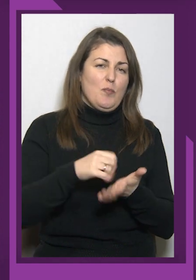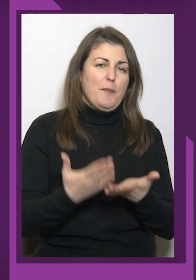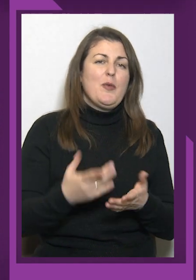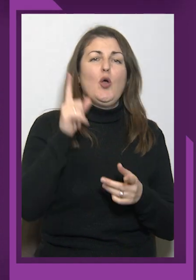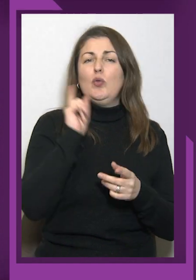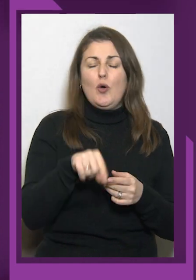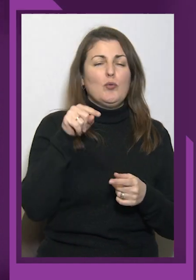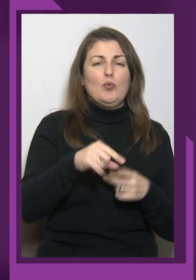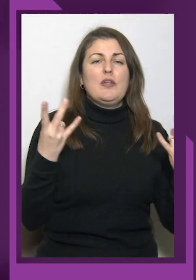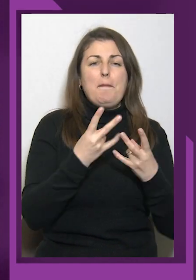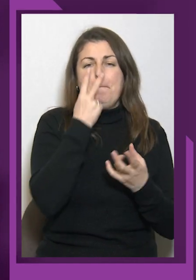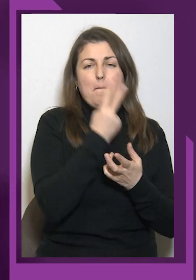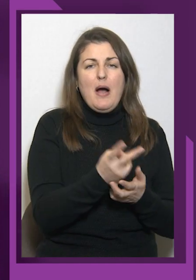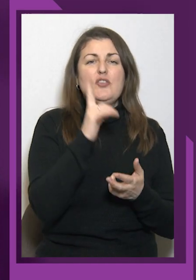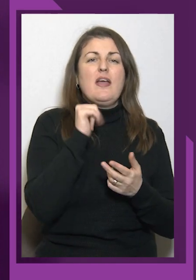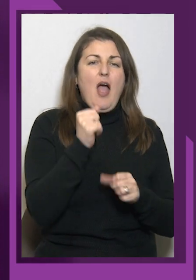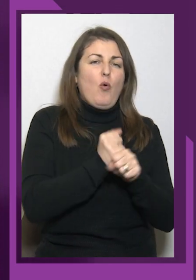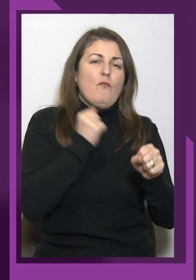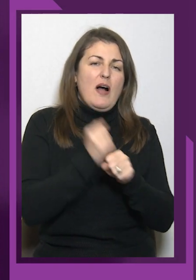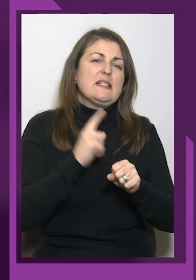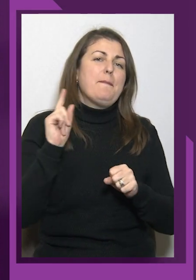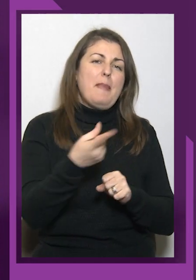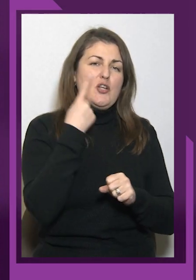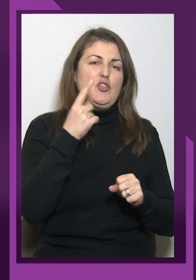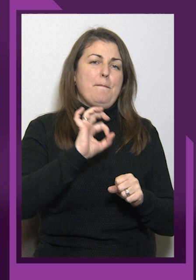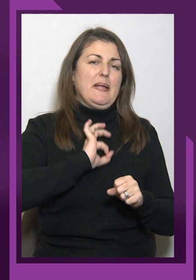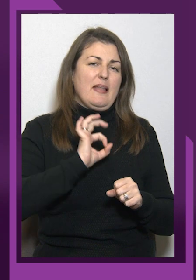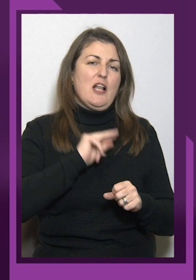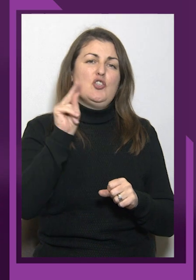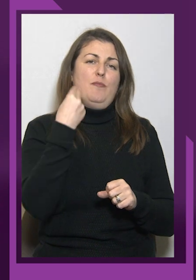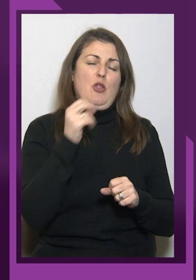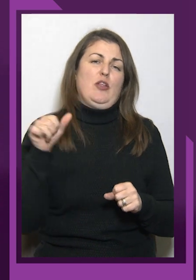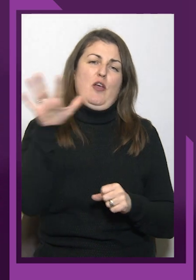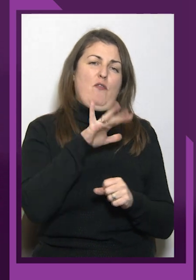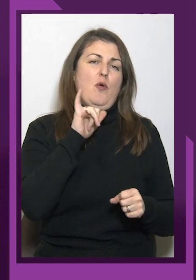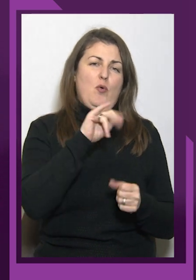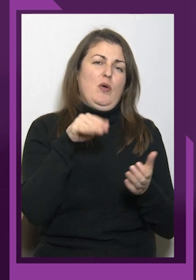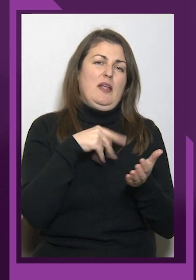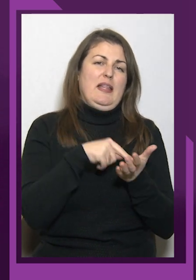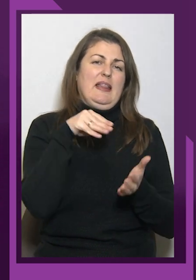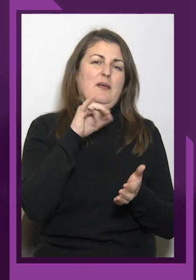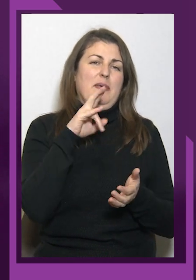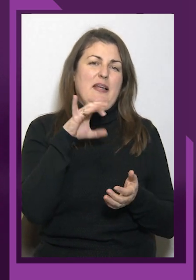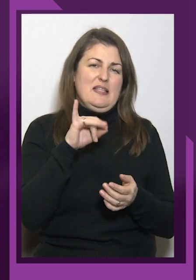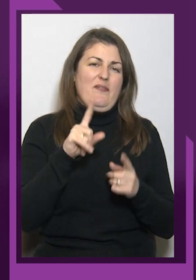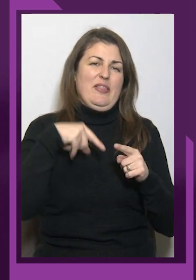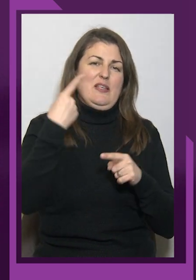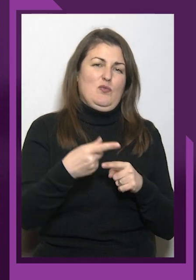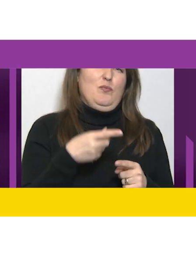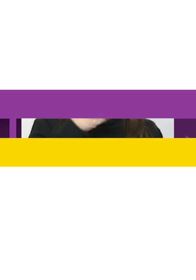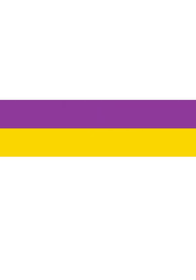тут треба бачити, як же кувалися перші медалі Чемпіонату Європи у Тбілісі в наступному сюжеті.